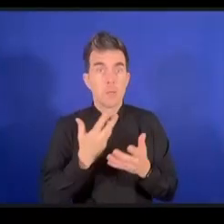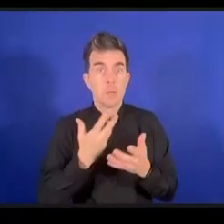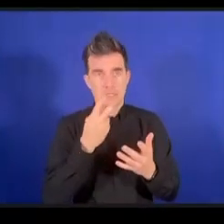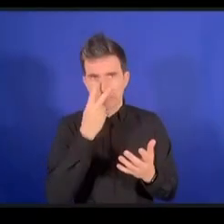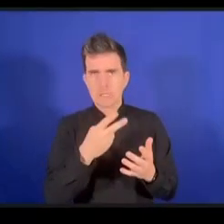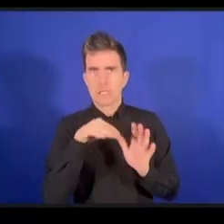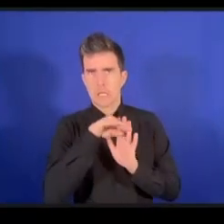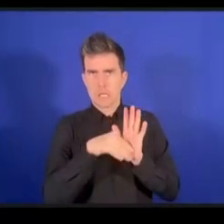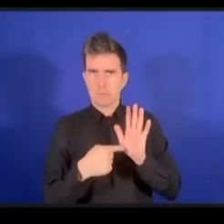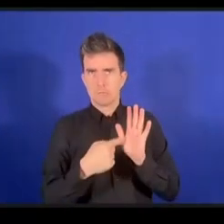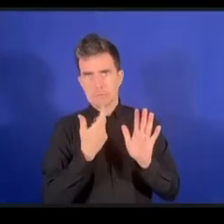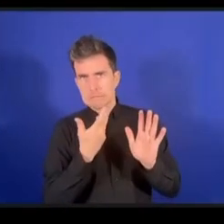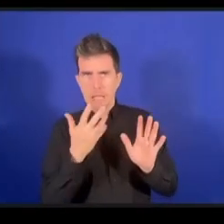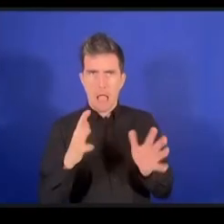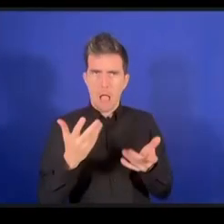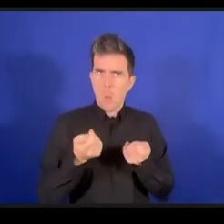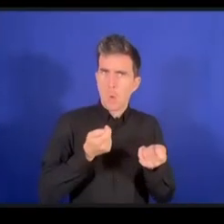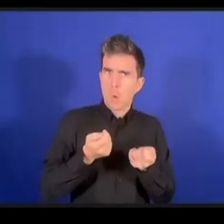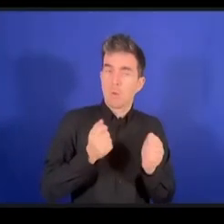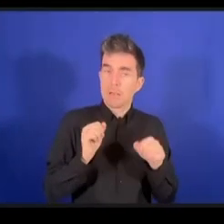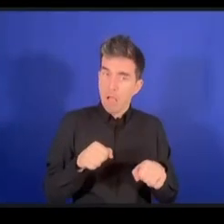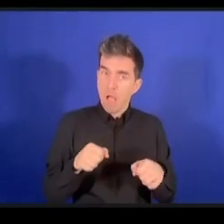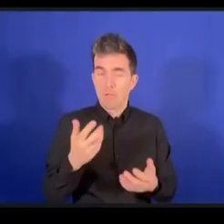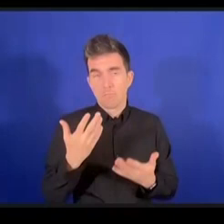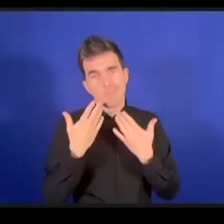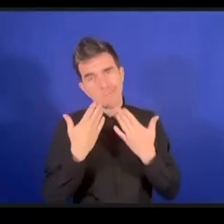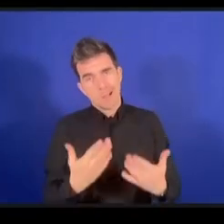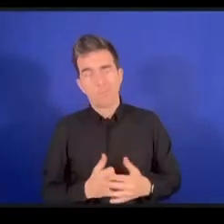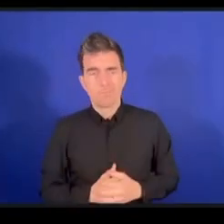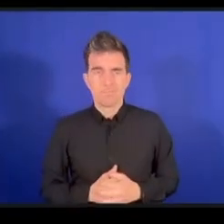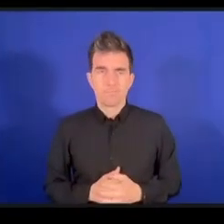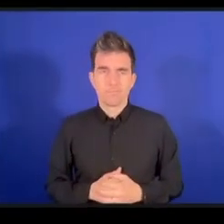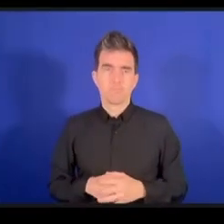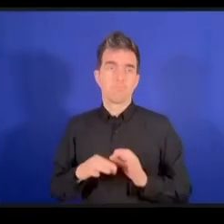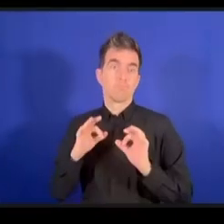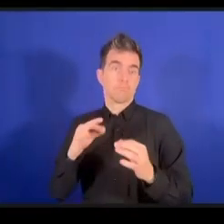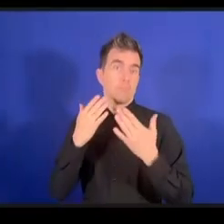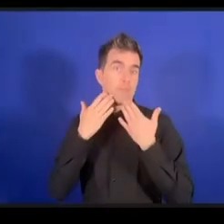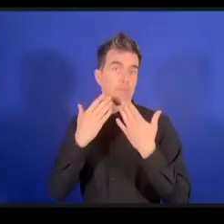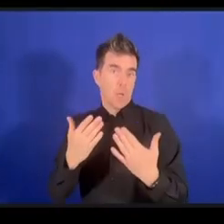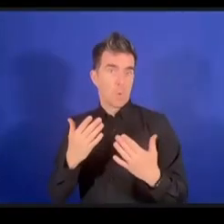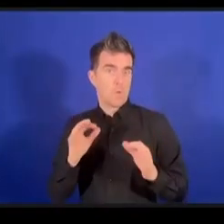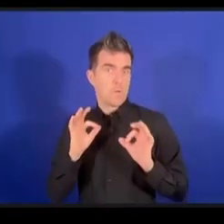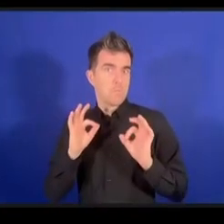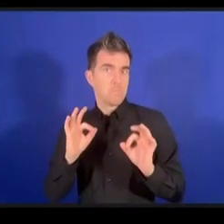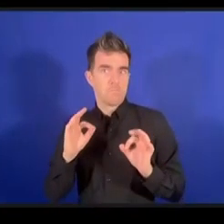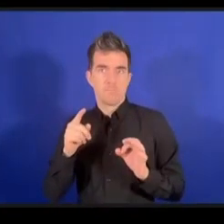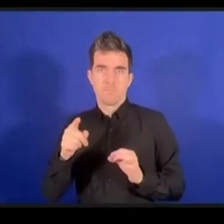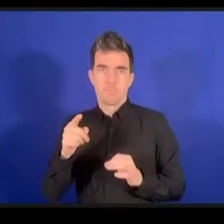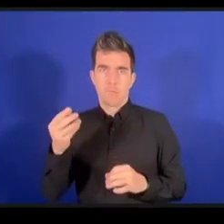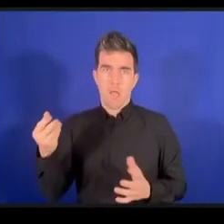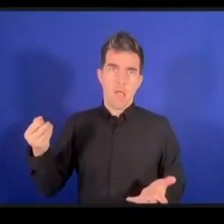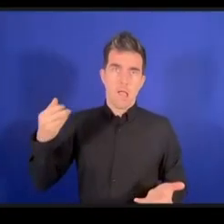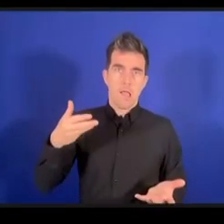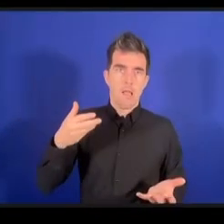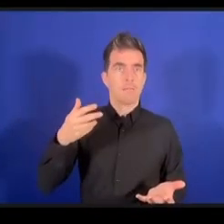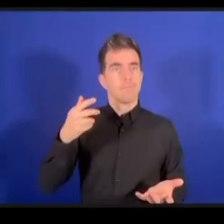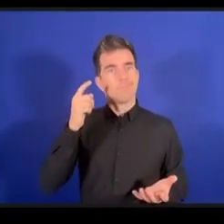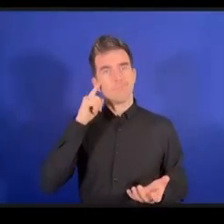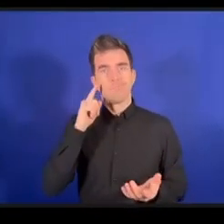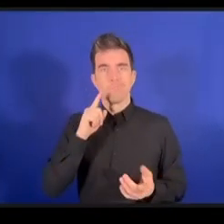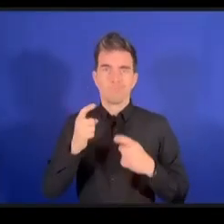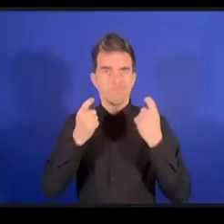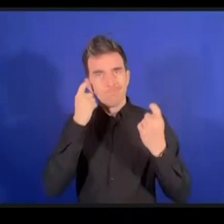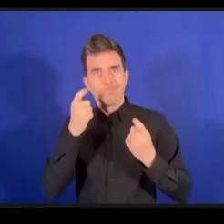يمهد الطريق أمام السؤال الأخير فأنا سأعطي مجلا لكل متحدث لك لنلقي كلمات